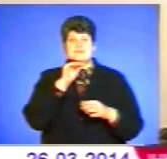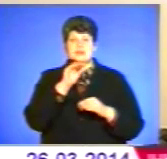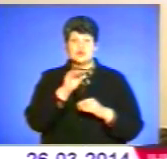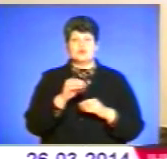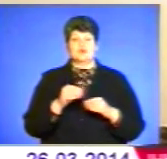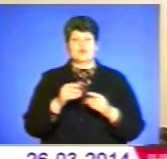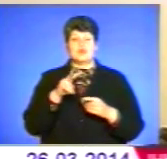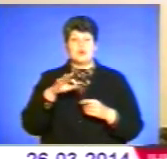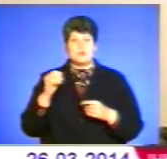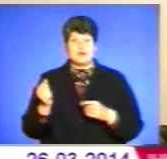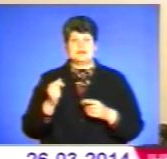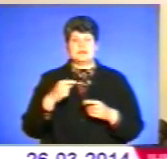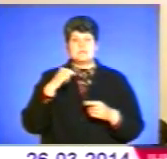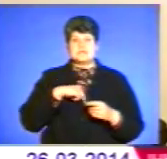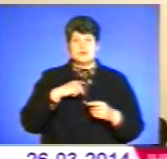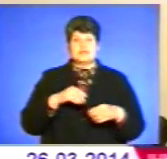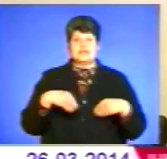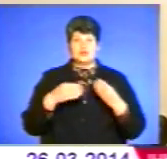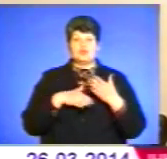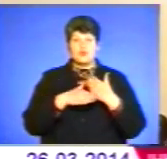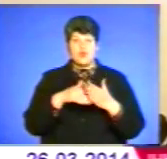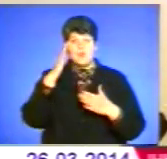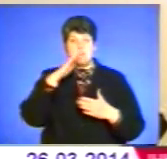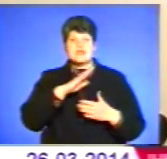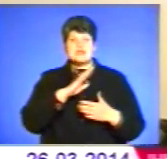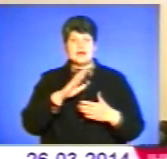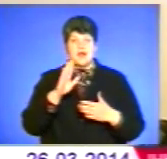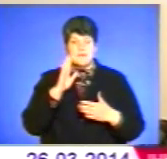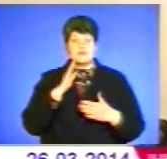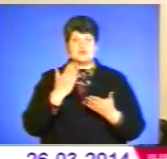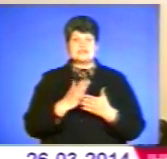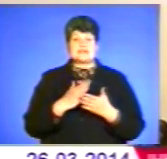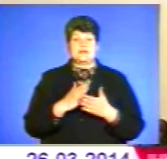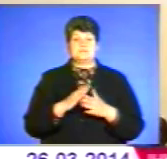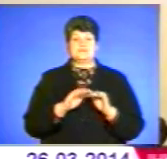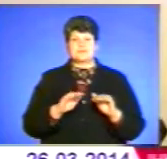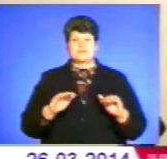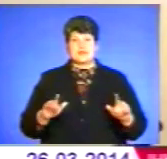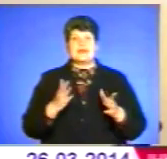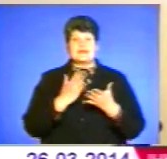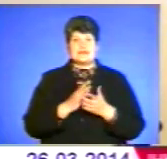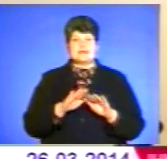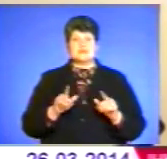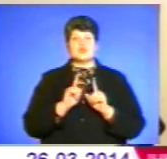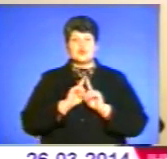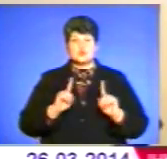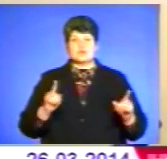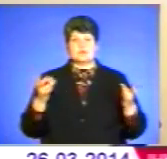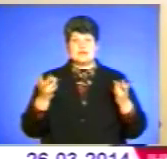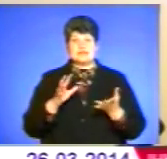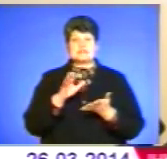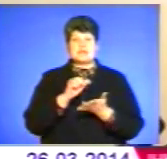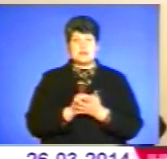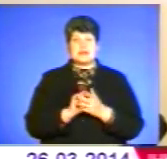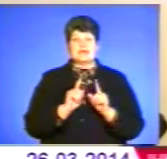надають допомогу батькам. І в нас є дошкільні навчальні заклади, де є діти з особливими потребами, де займаються